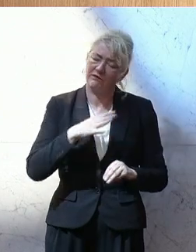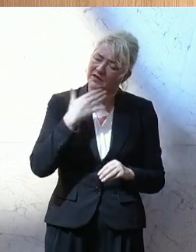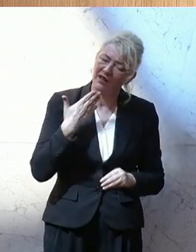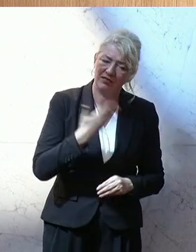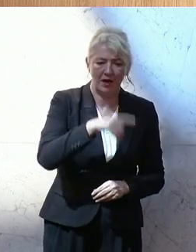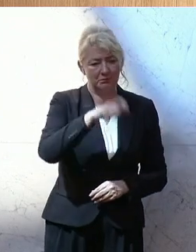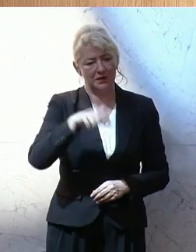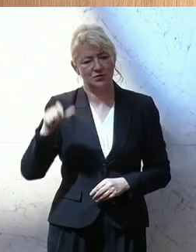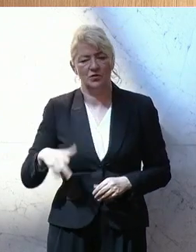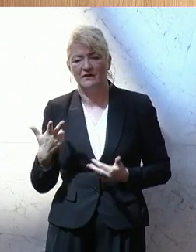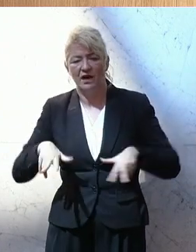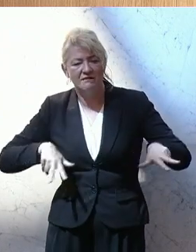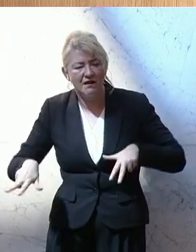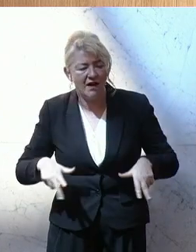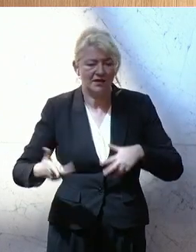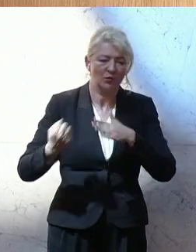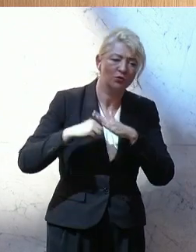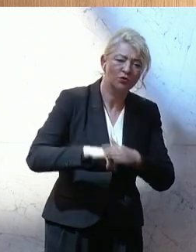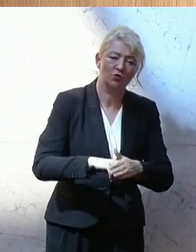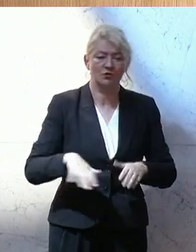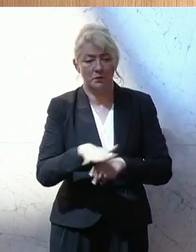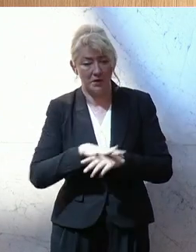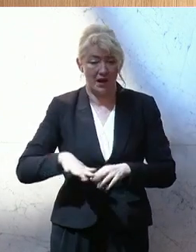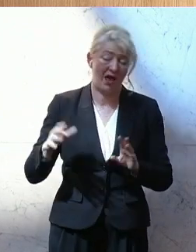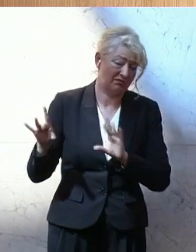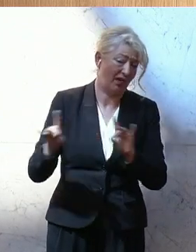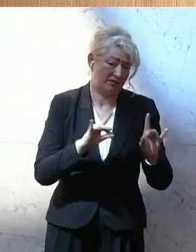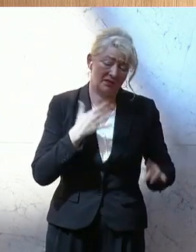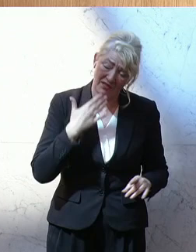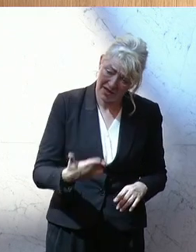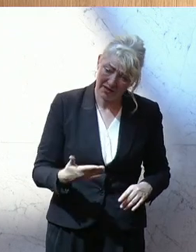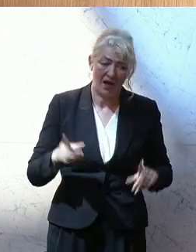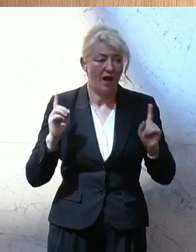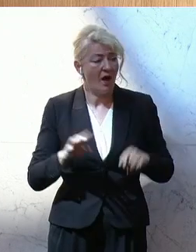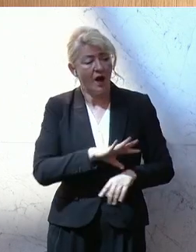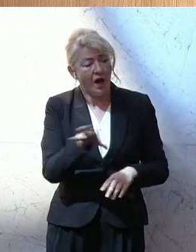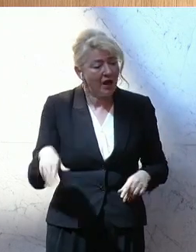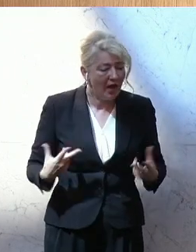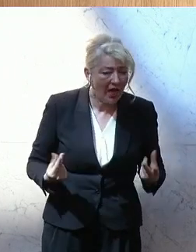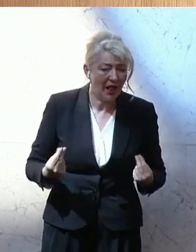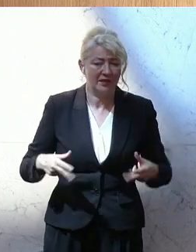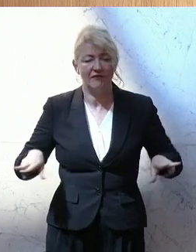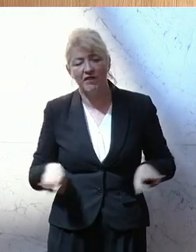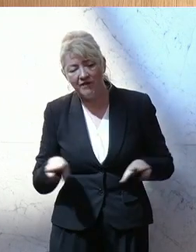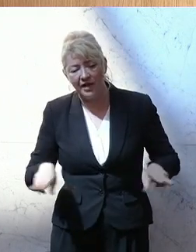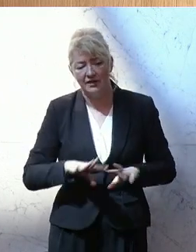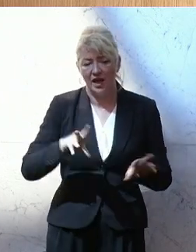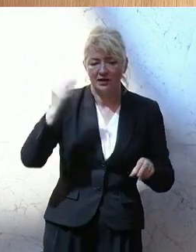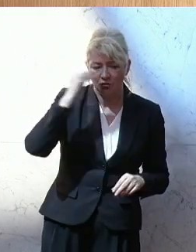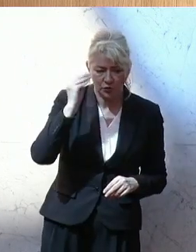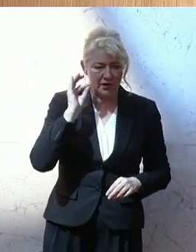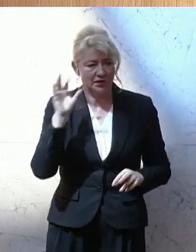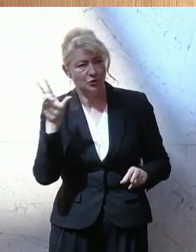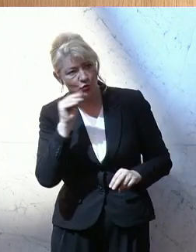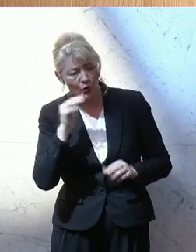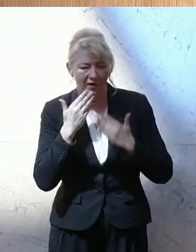jenen, die im administrativen, im unterstützenden Bereich tätig sind. Und natürlich auch Danke an alle Eltern, alle Verwandten, alle Schülerinnen und